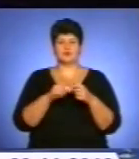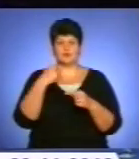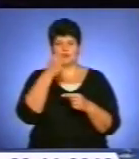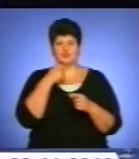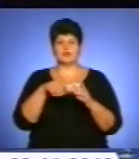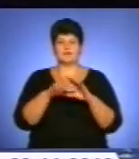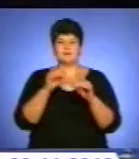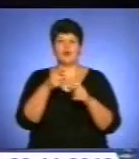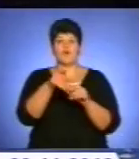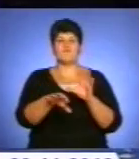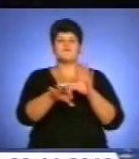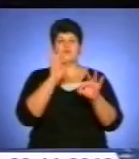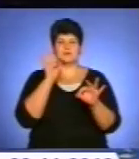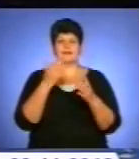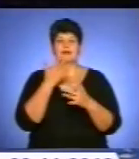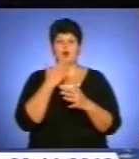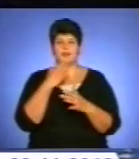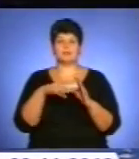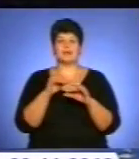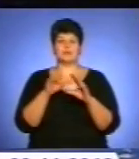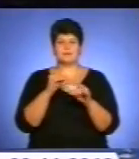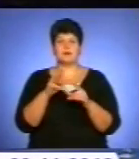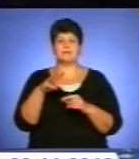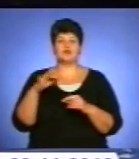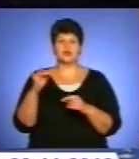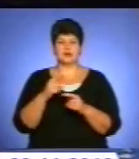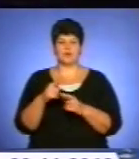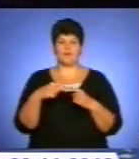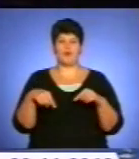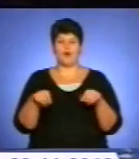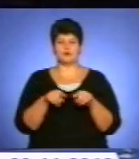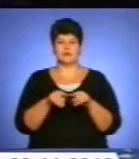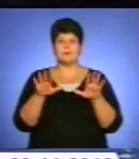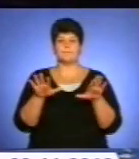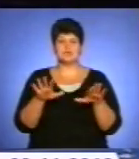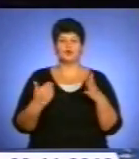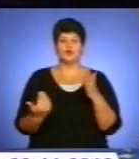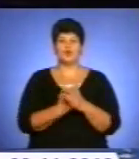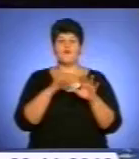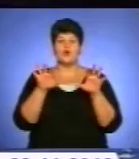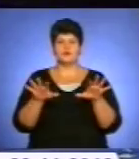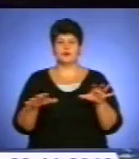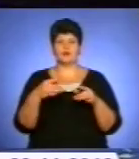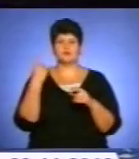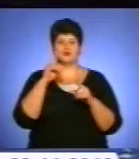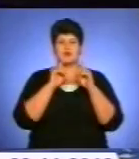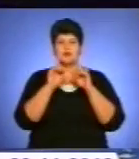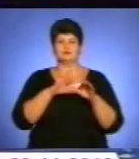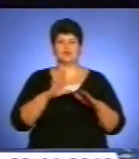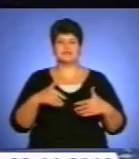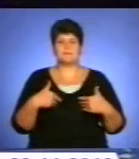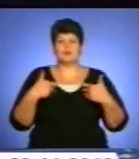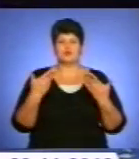Верховної Ради його обрано народним депутатом по мажоритарному округу. На посаду нового голови облради було запропоновано